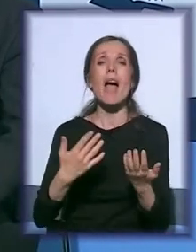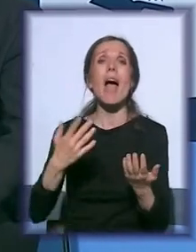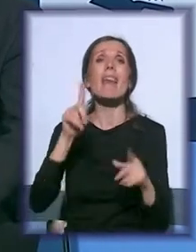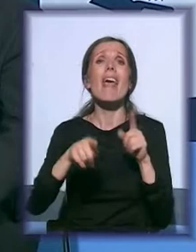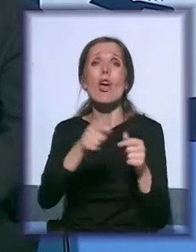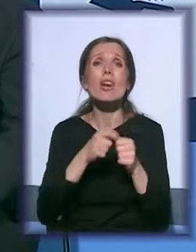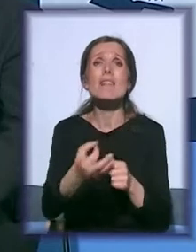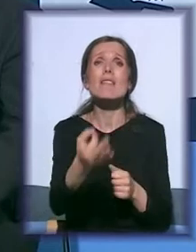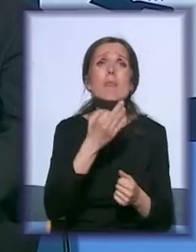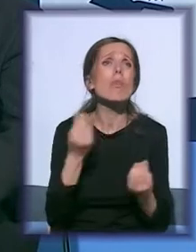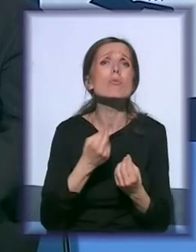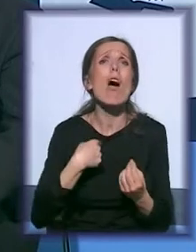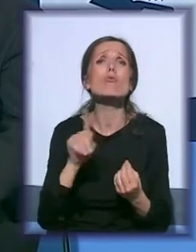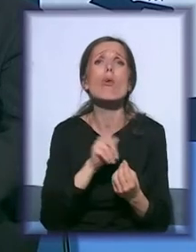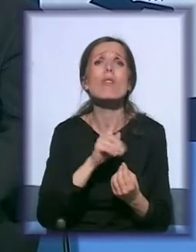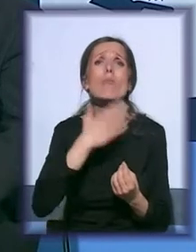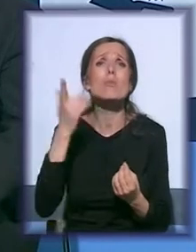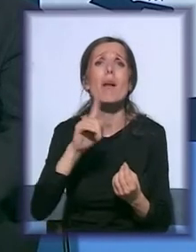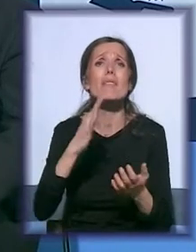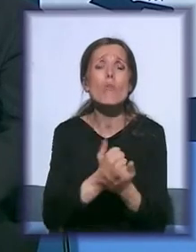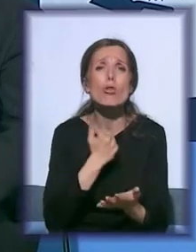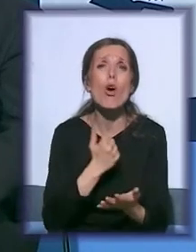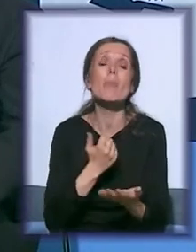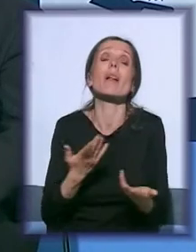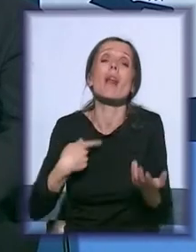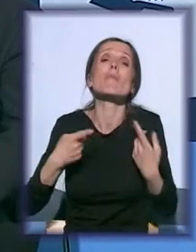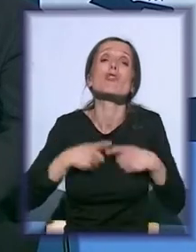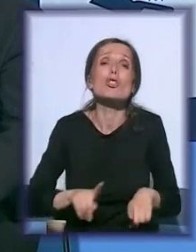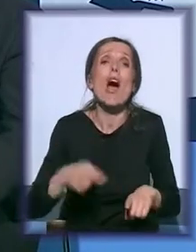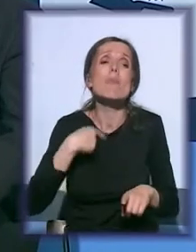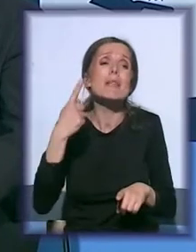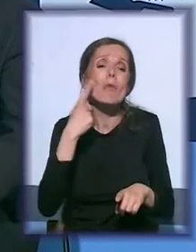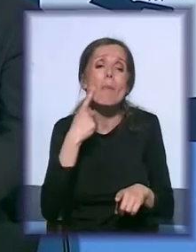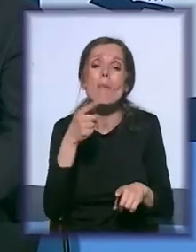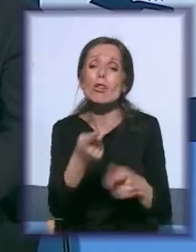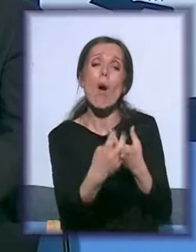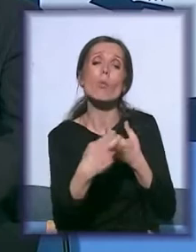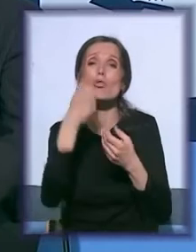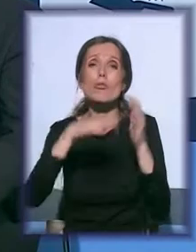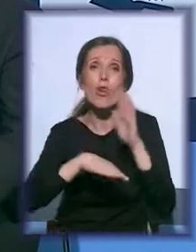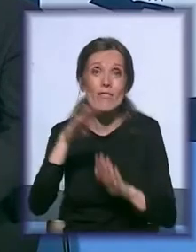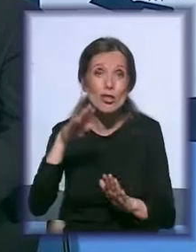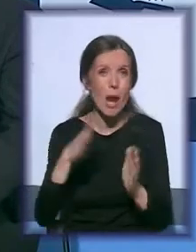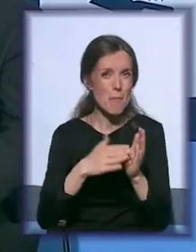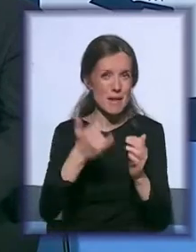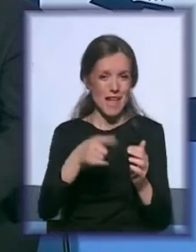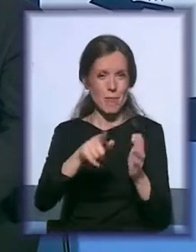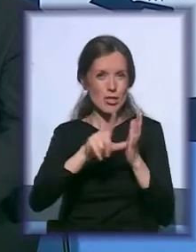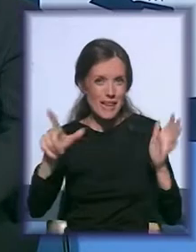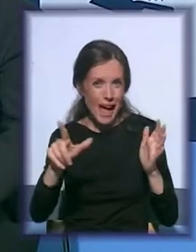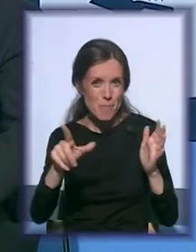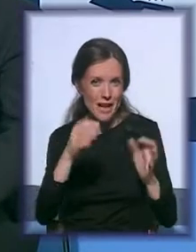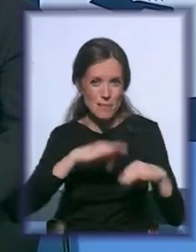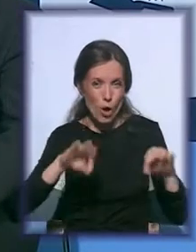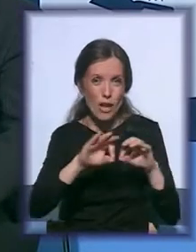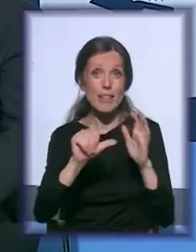prošli. Žao im je. Mi gledamo da uključimo što više novih. Znate da smo na ovom konkursu od 17 projekata, 16 su nove organizacije, pa ćemo možda do